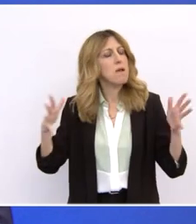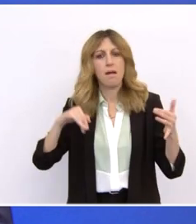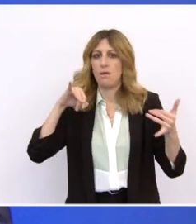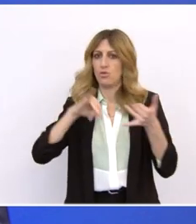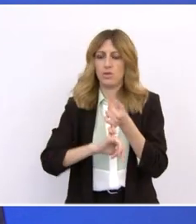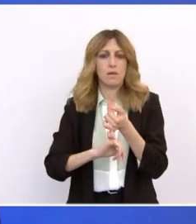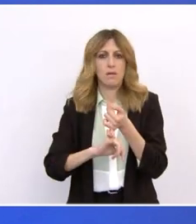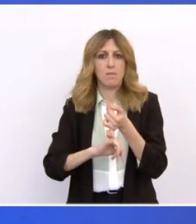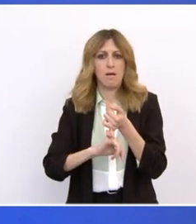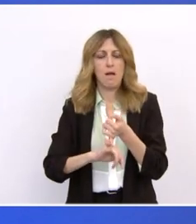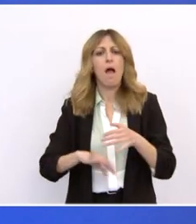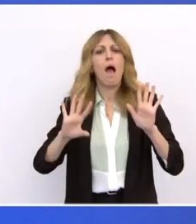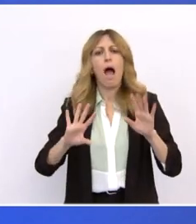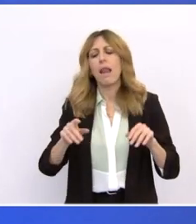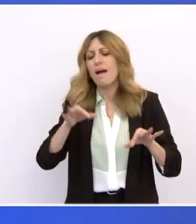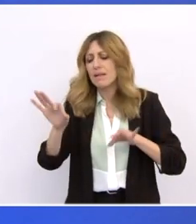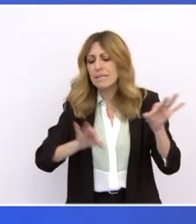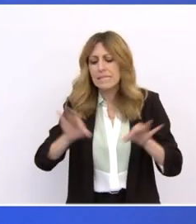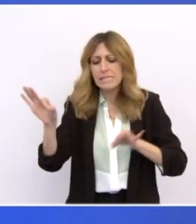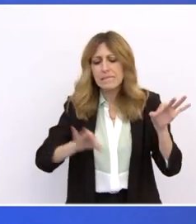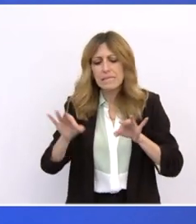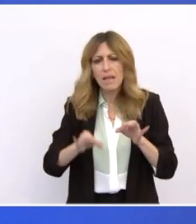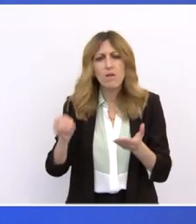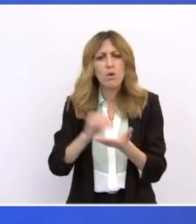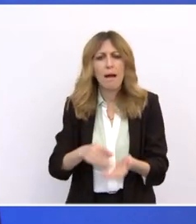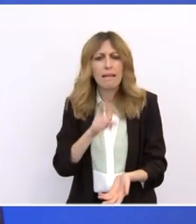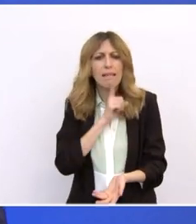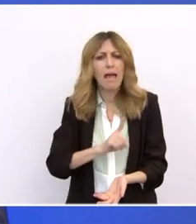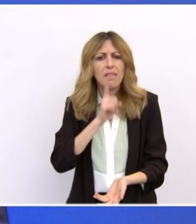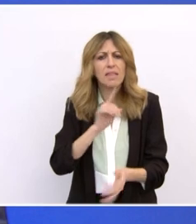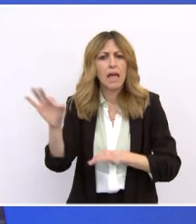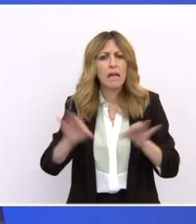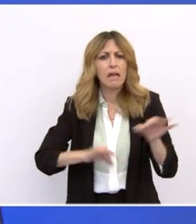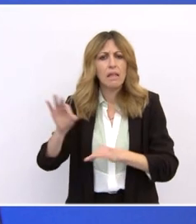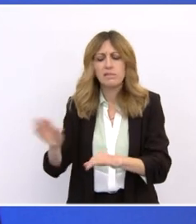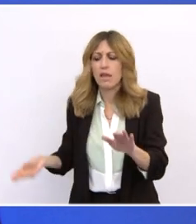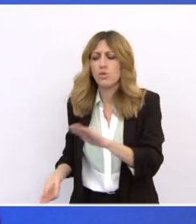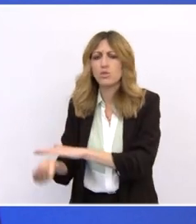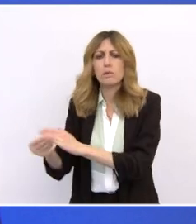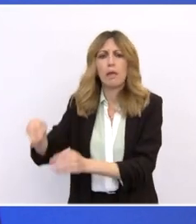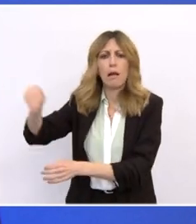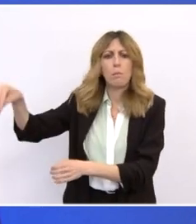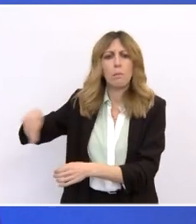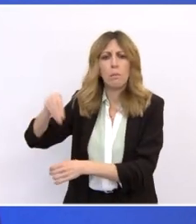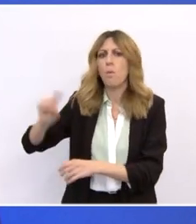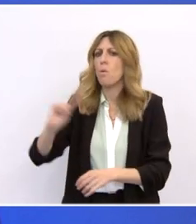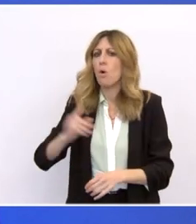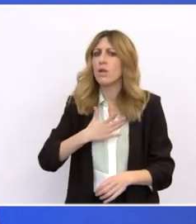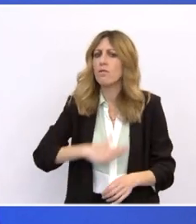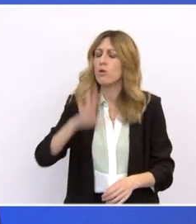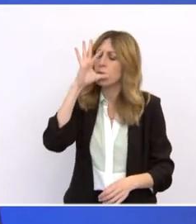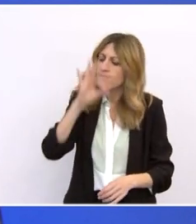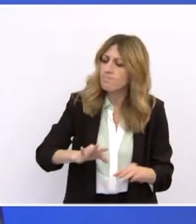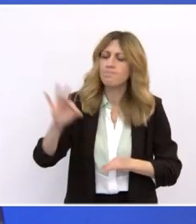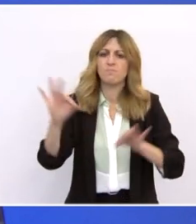όχι ένα ακόμα σχέδιο ανάπτυξης, αλλά ένα σχέδιο ανάπτυξης αλλαγής της ελληνικής οικονομίας. Στη